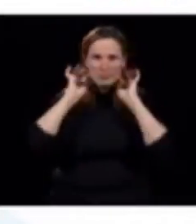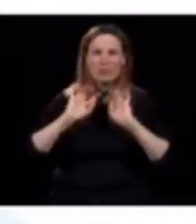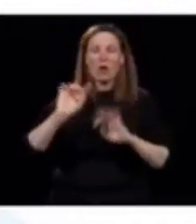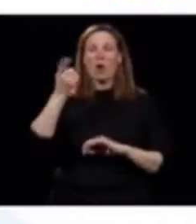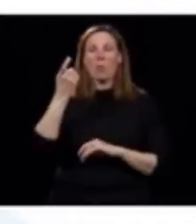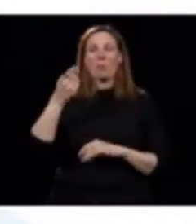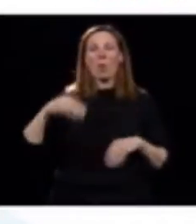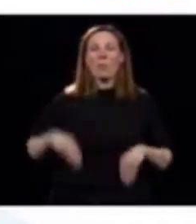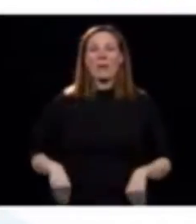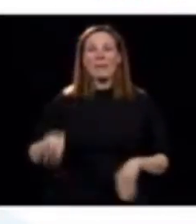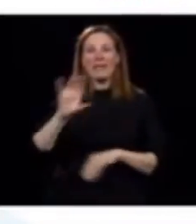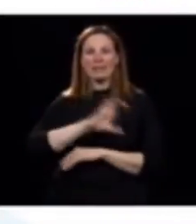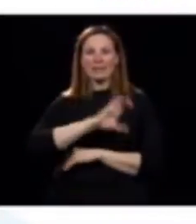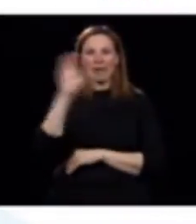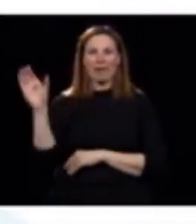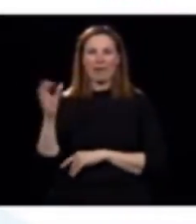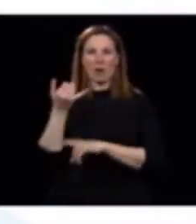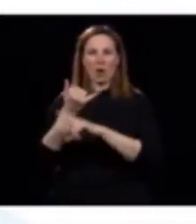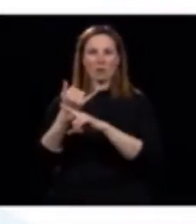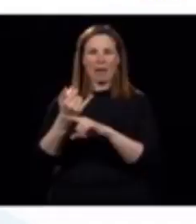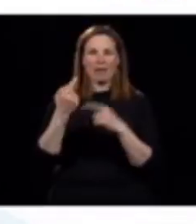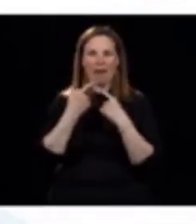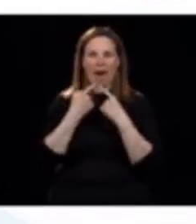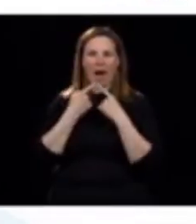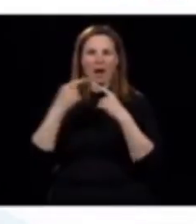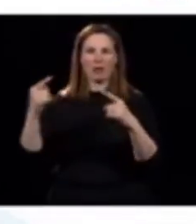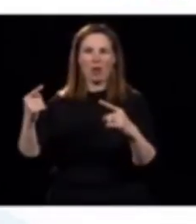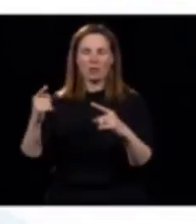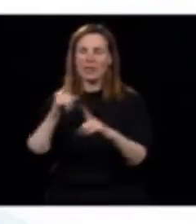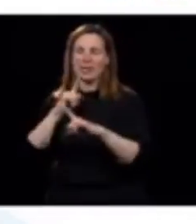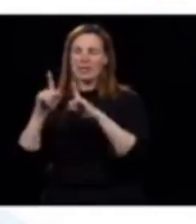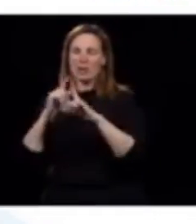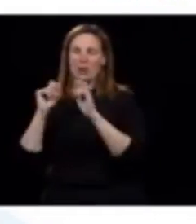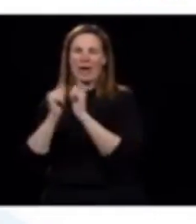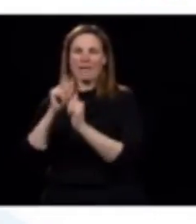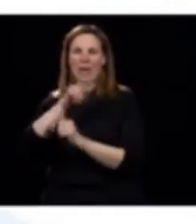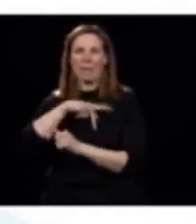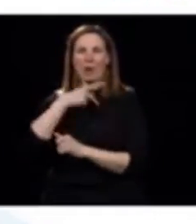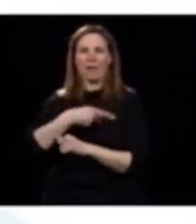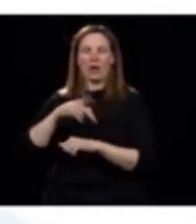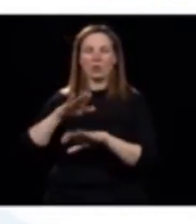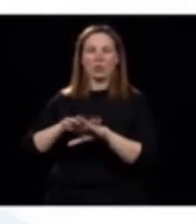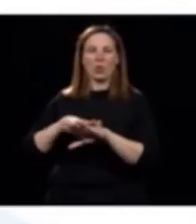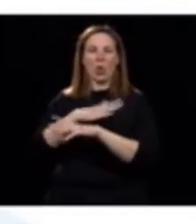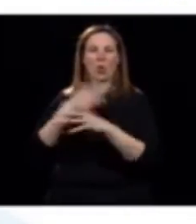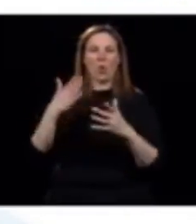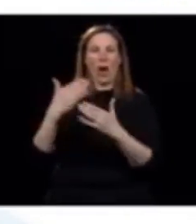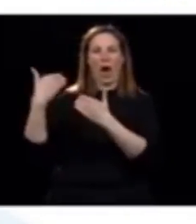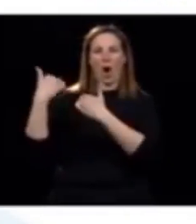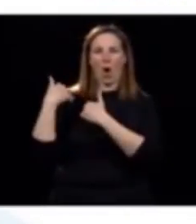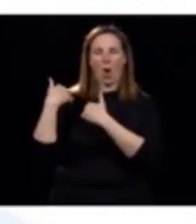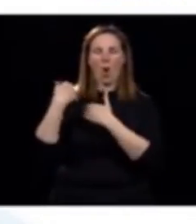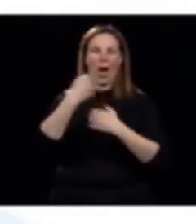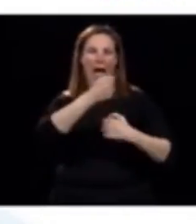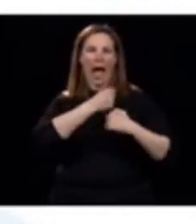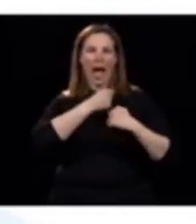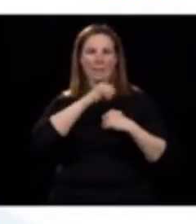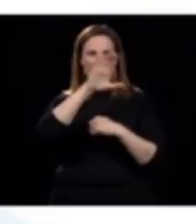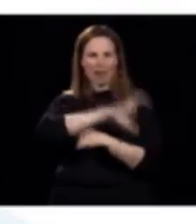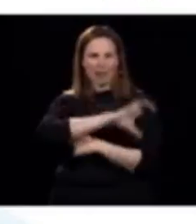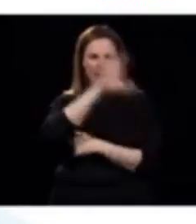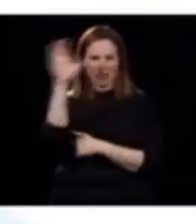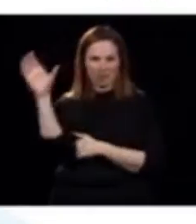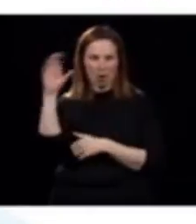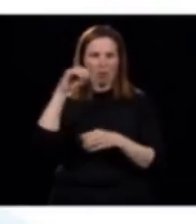ministre du Canada, Justin Trudeau, dans son point de presse ce matin, a indiqué avoir des discussions avec certaines provinces sur le rôle que pourrait jouer l'armée canadienne dans certaines